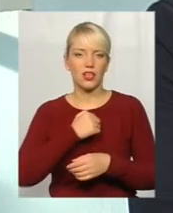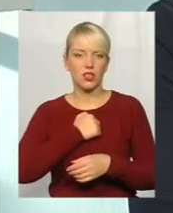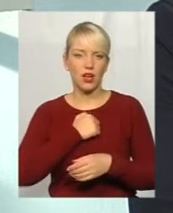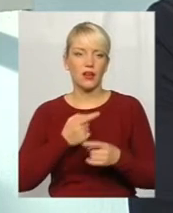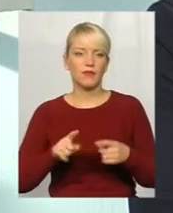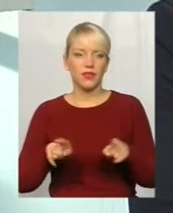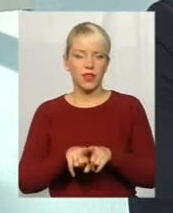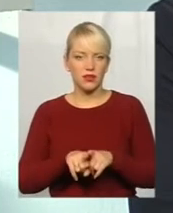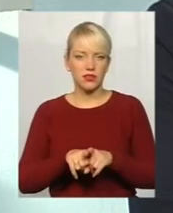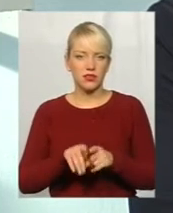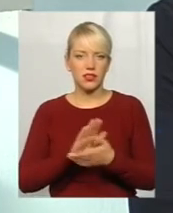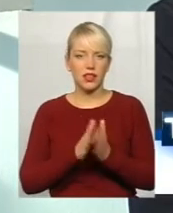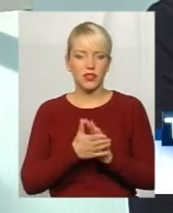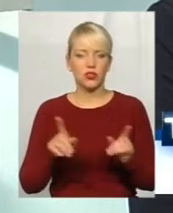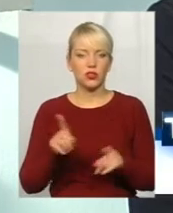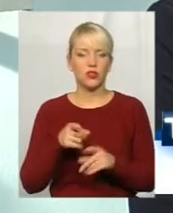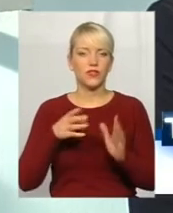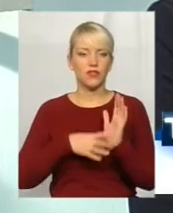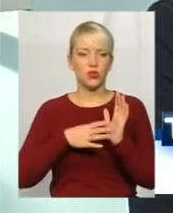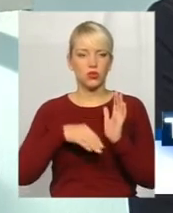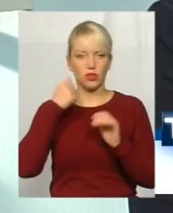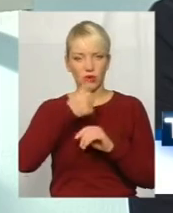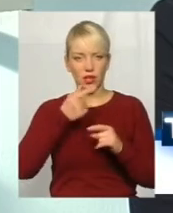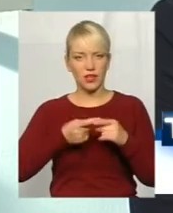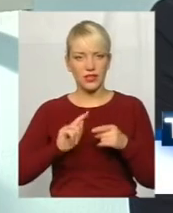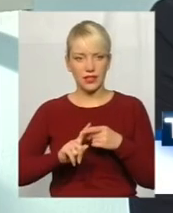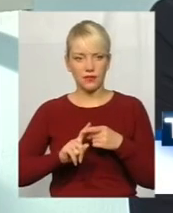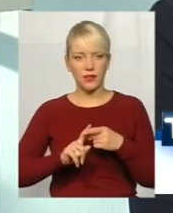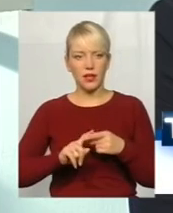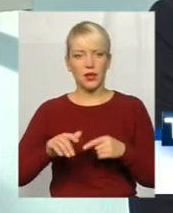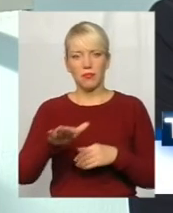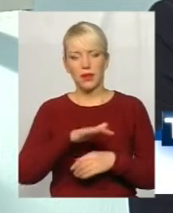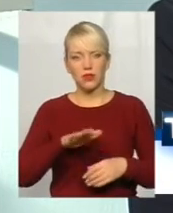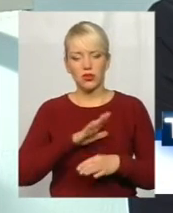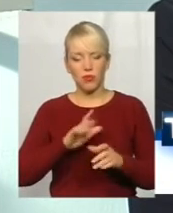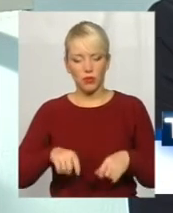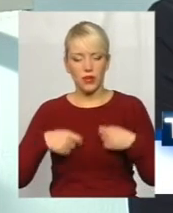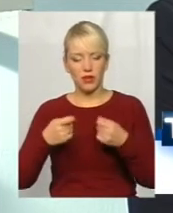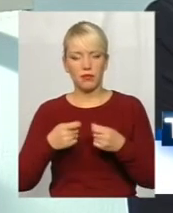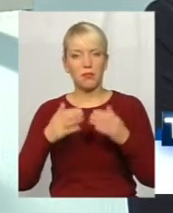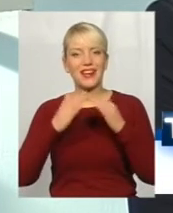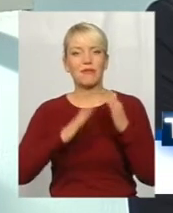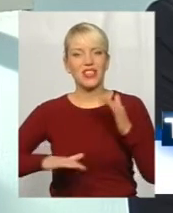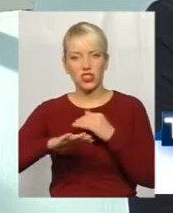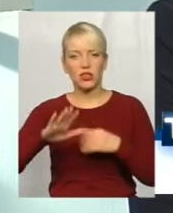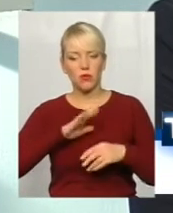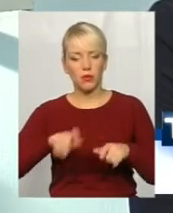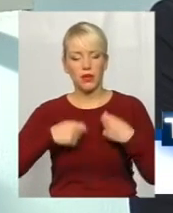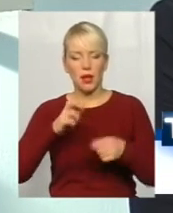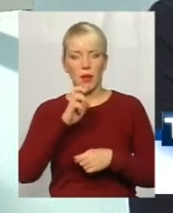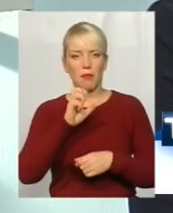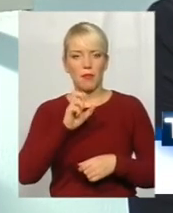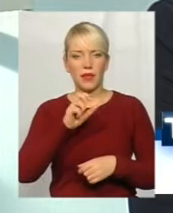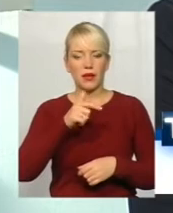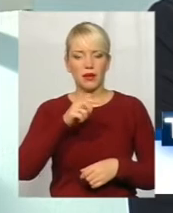склалось так, що ще в 90-х роках це приміщення було передано на баланс прогресу. Сьогодні власник, це є